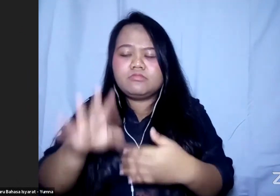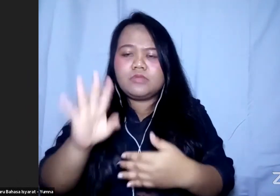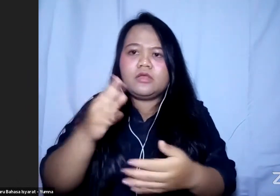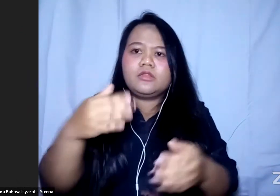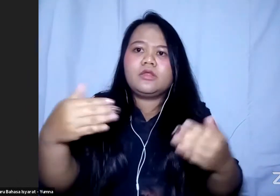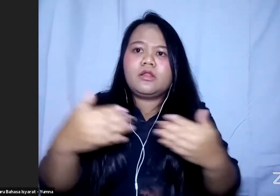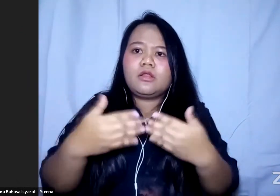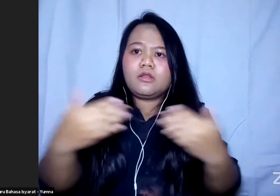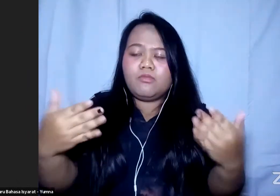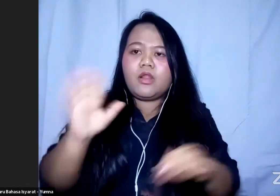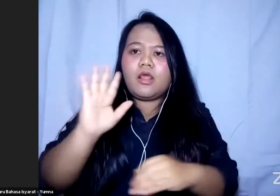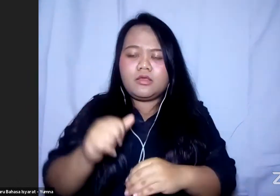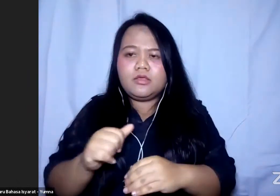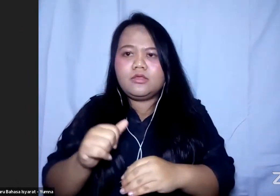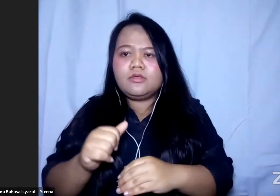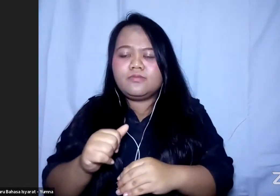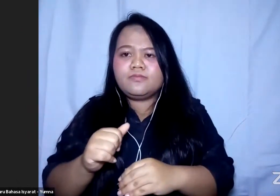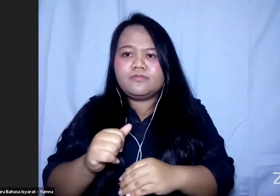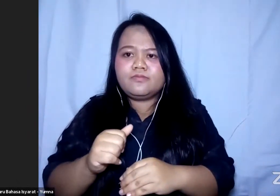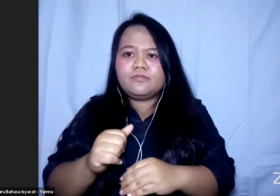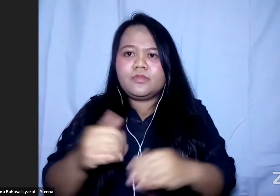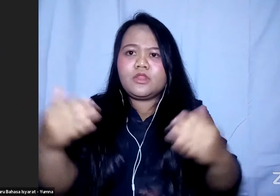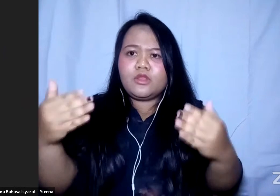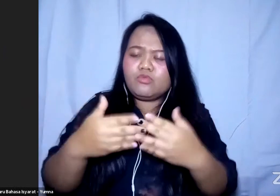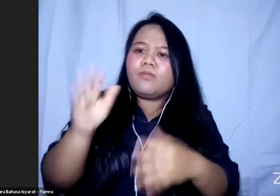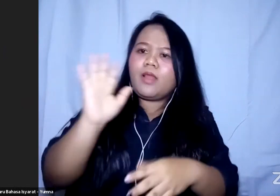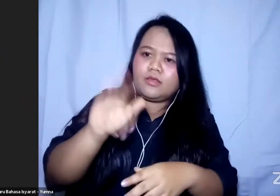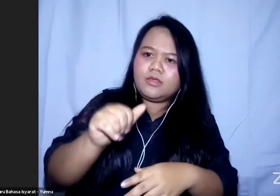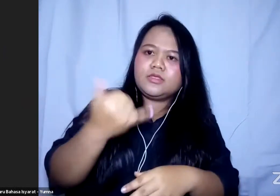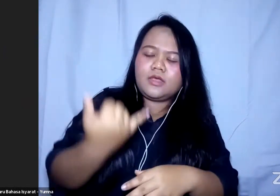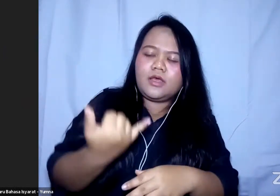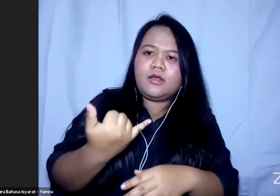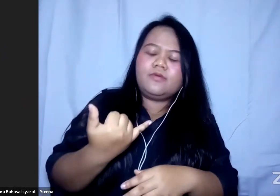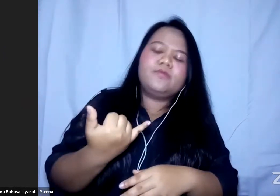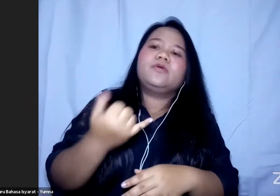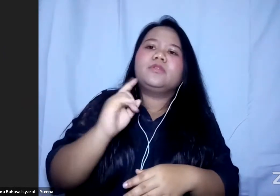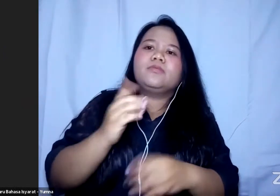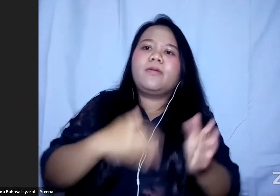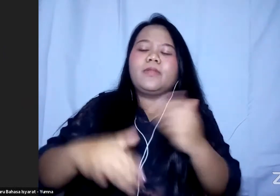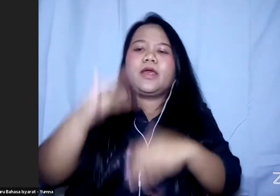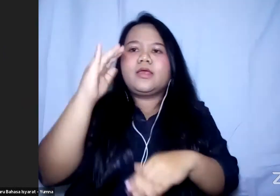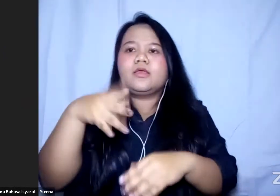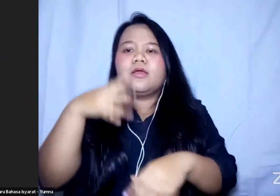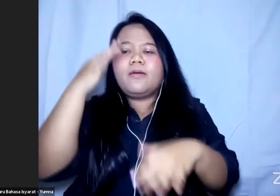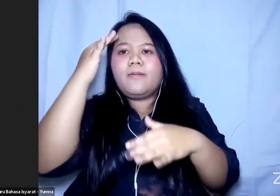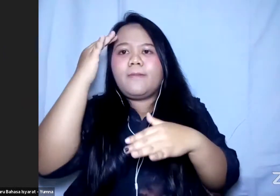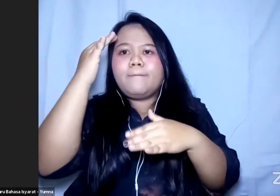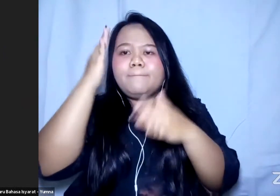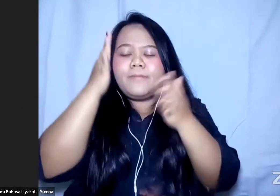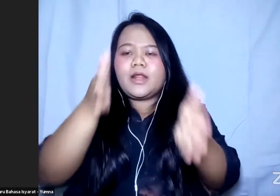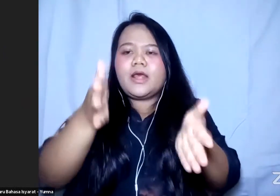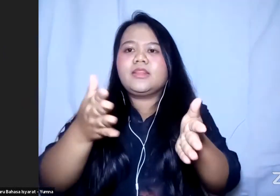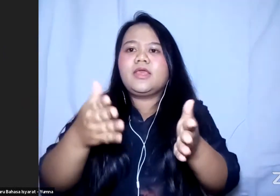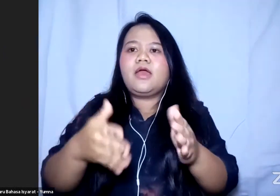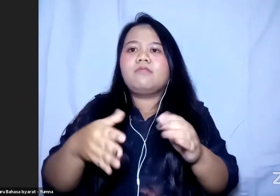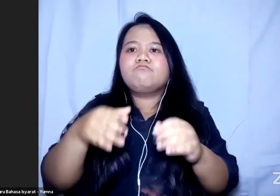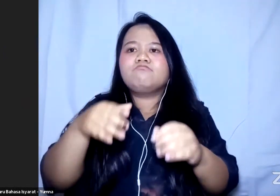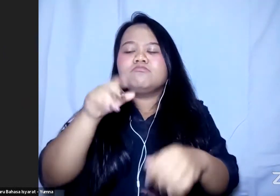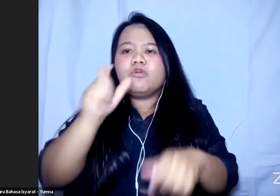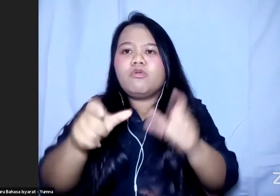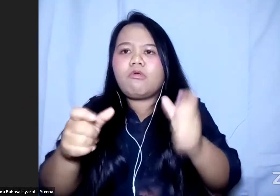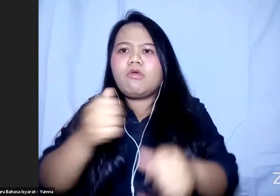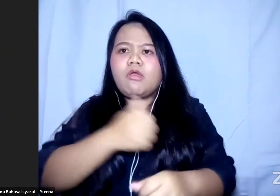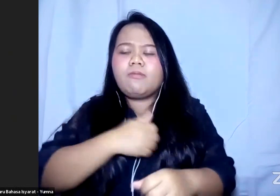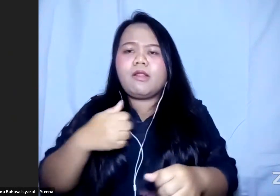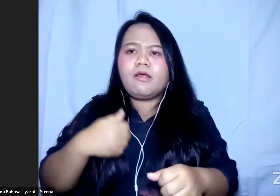sekarang di beberapa tempat Itu harus ditutup lagi Jadi itu juga perlu perhatian dari tokoh masyarakat setempat Dan juga tokoh agama untuk